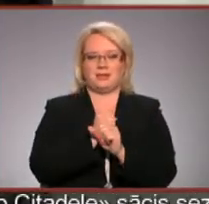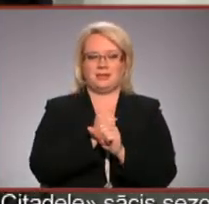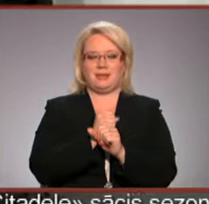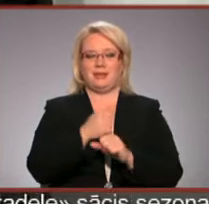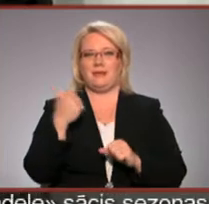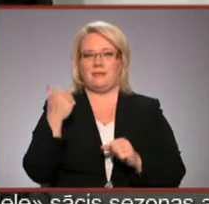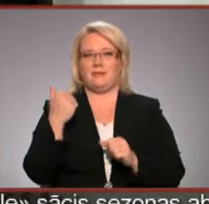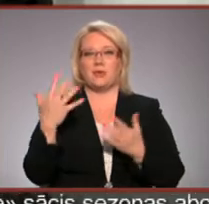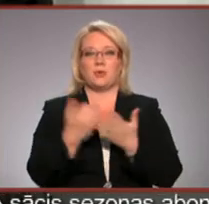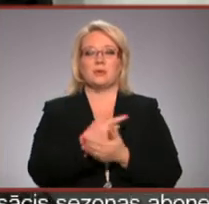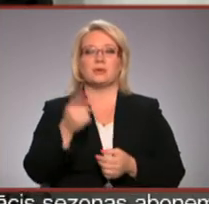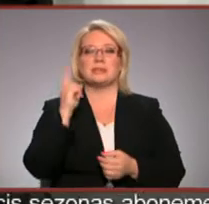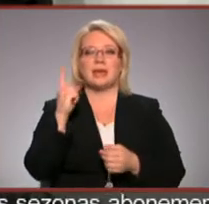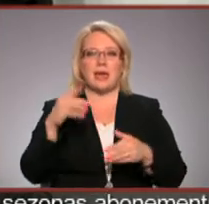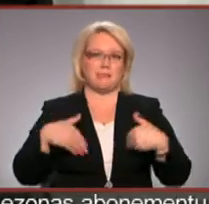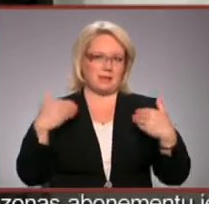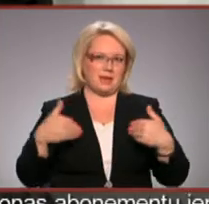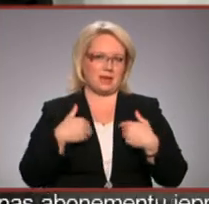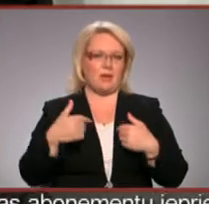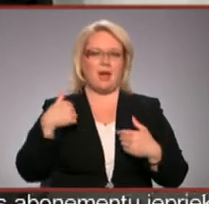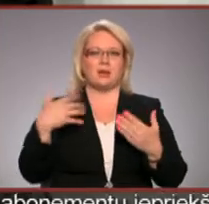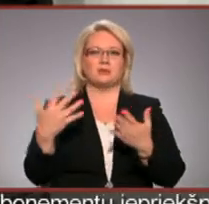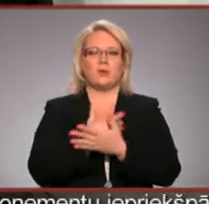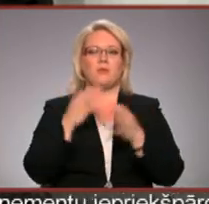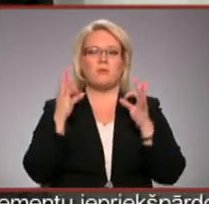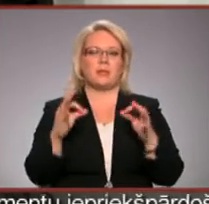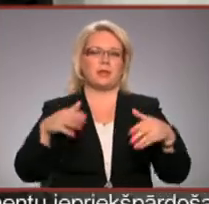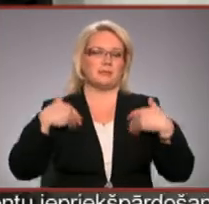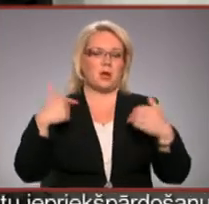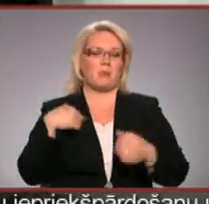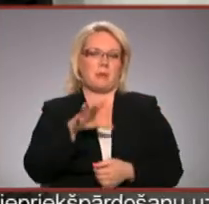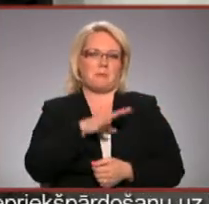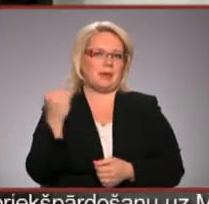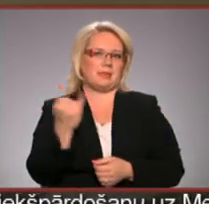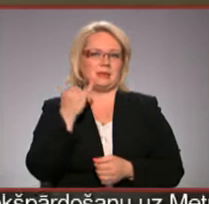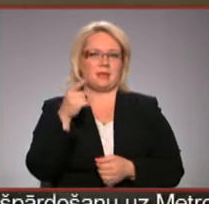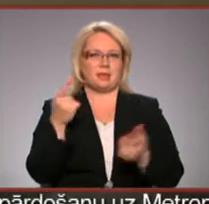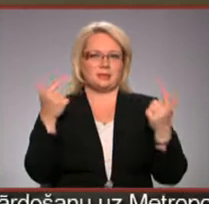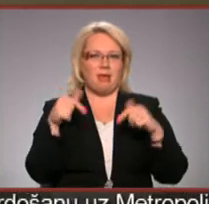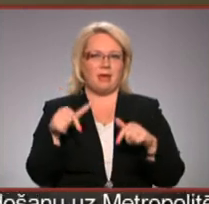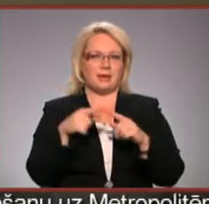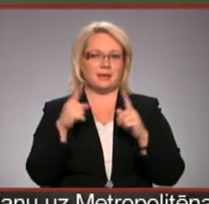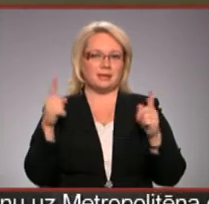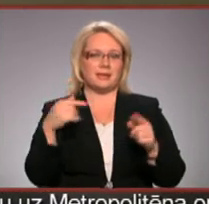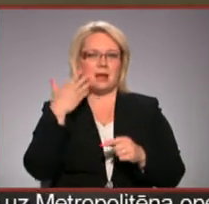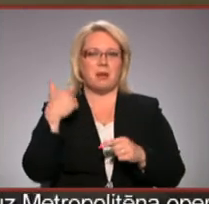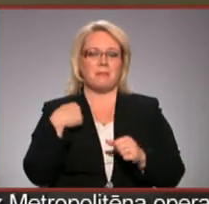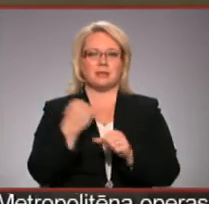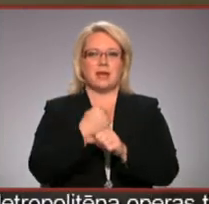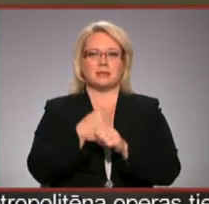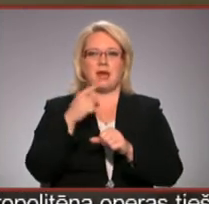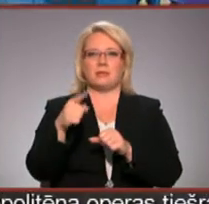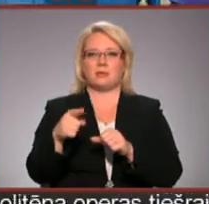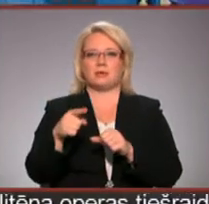Viņi gūst tikai un vienīgi prieku. Es gūtu patiesi prieku un man bija ļoti interesants tas laiks, ko mēs taisījām tos